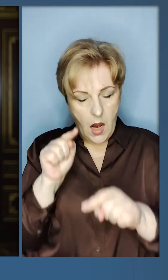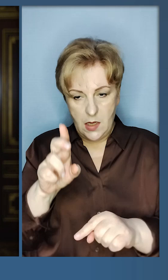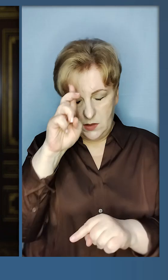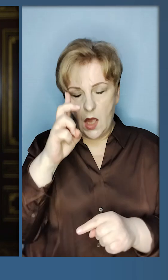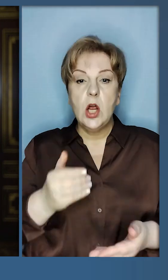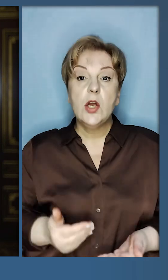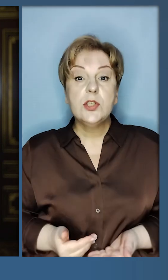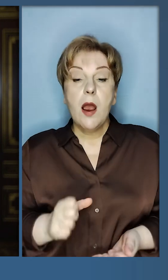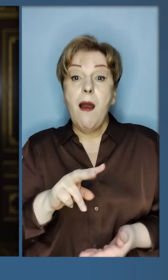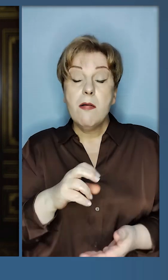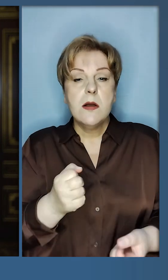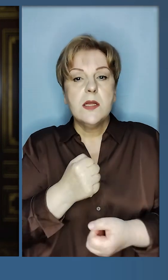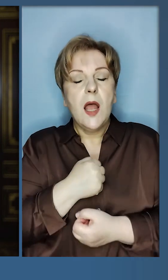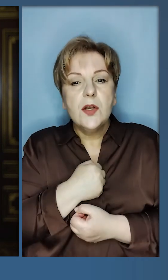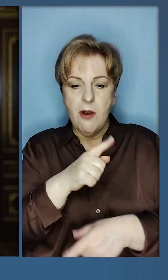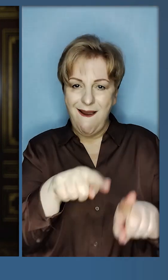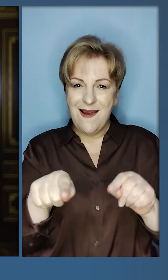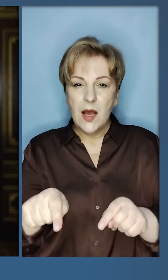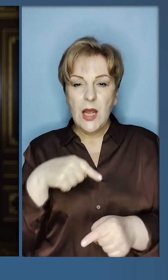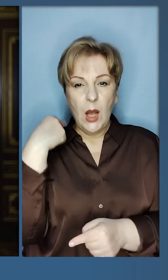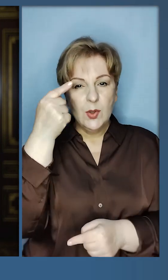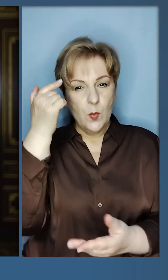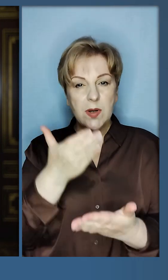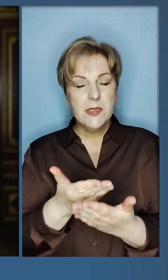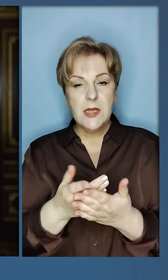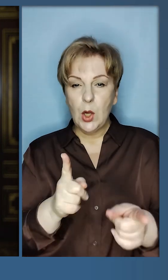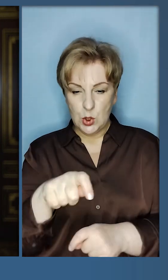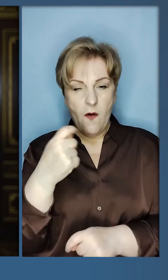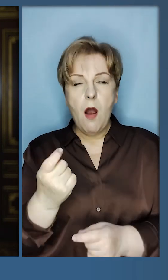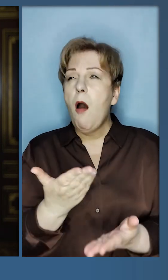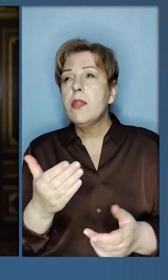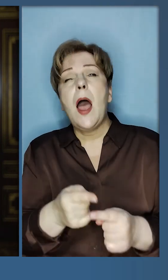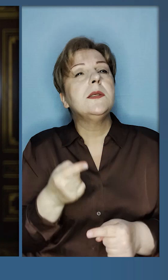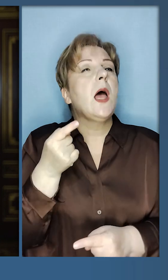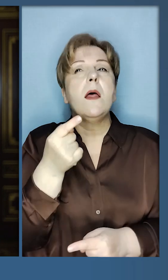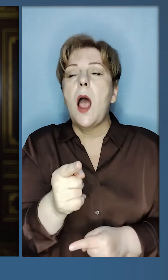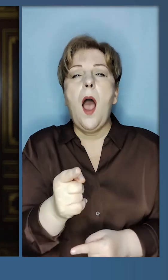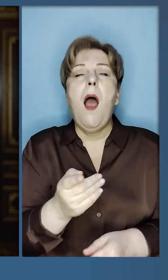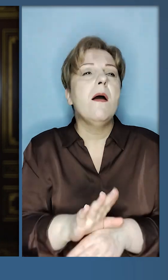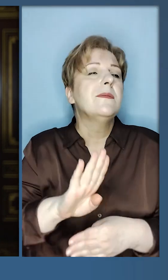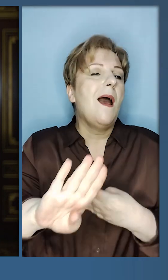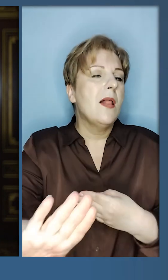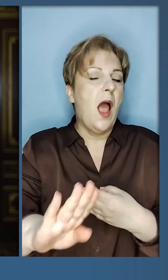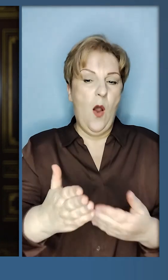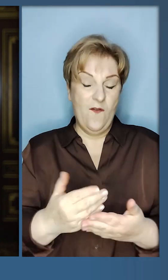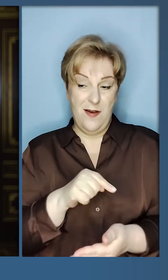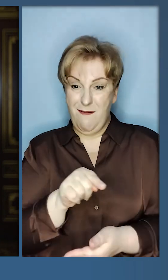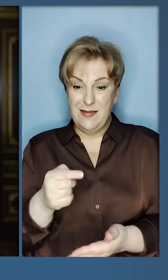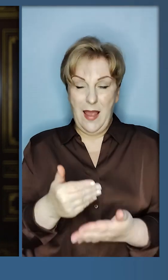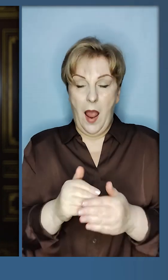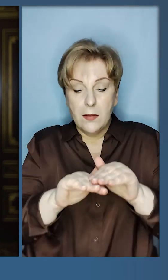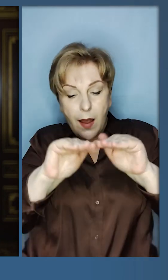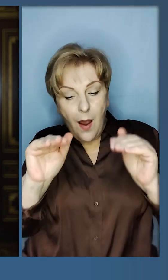держави і життя. Але, на жаль, деяким особам здається, що війна десь там, десь далеко від них,